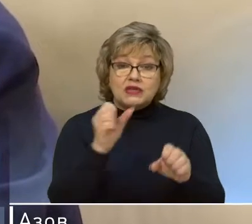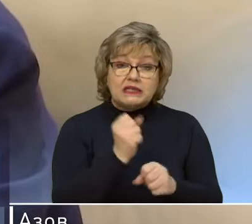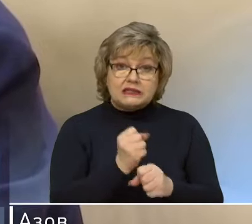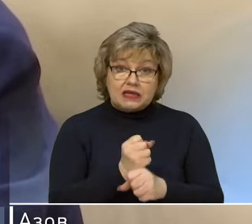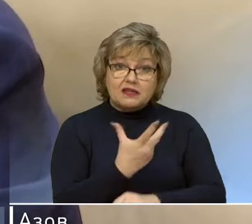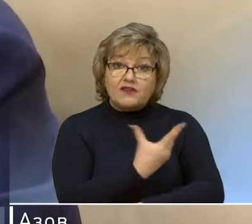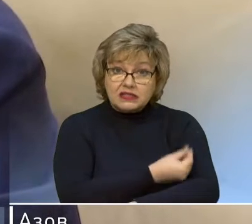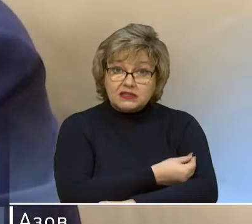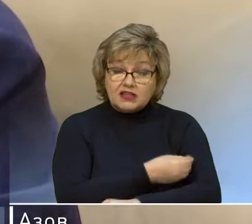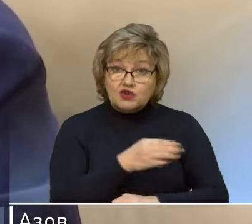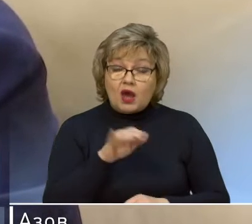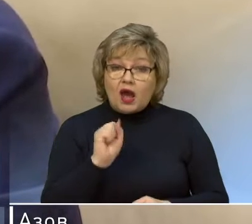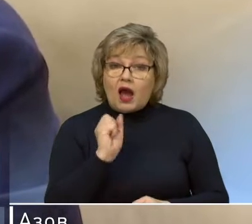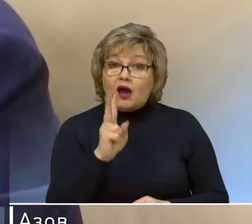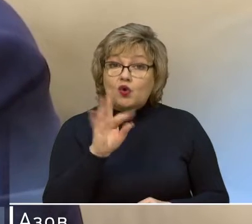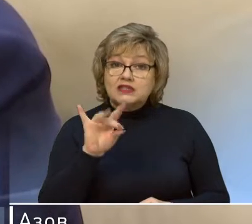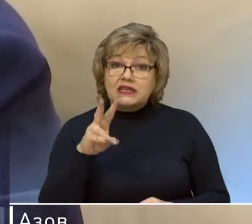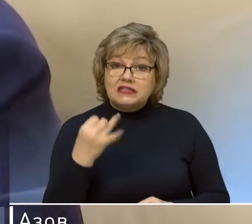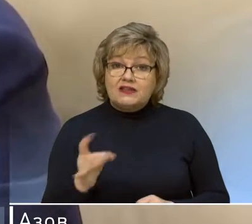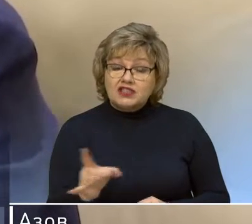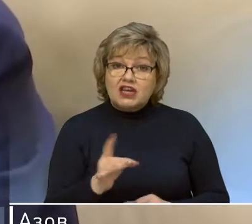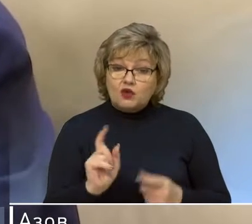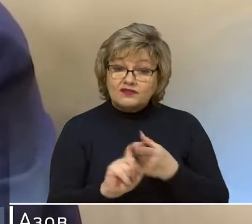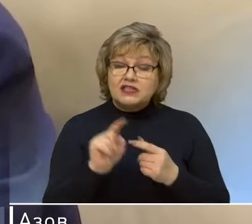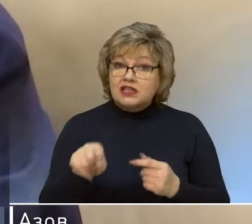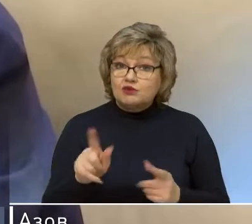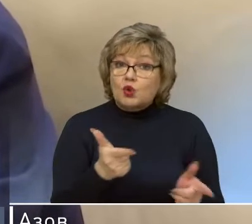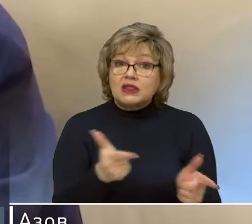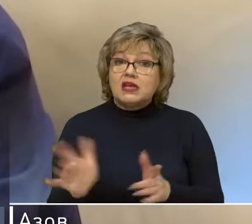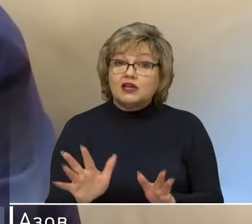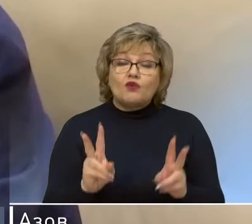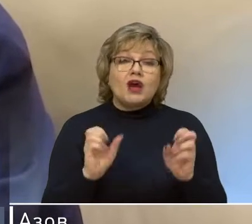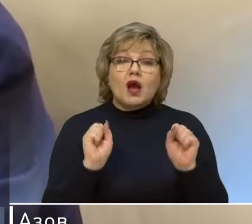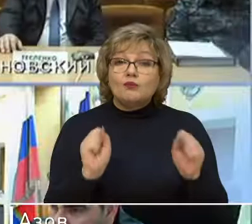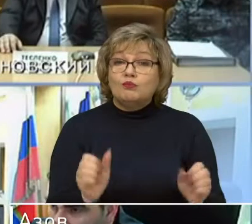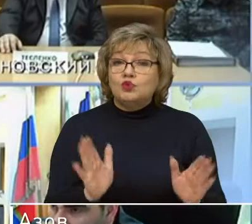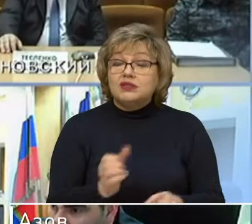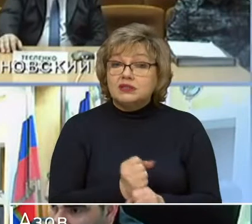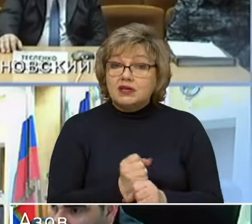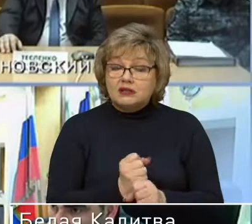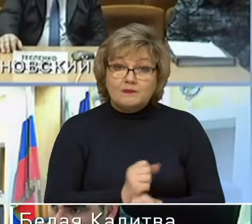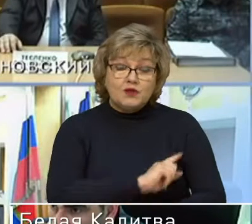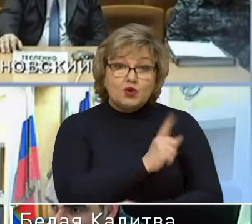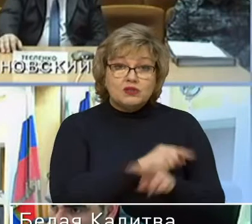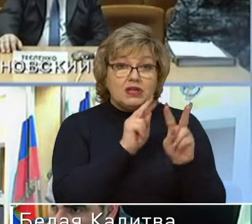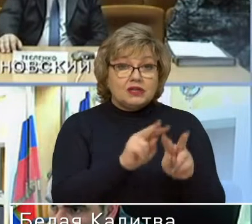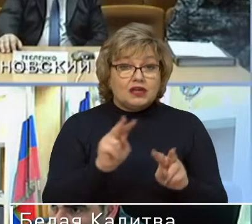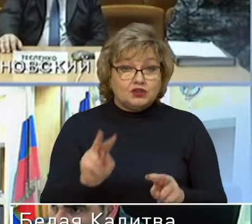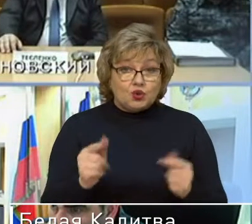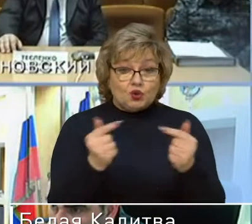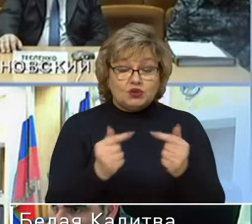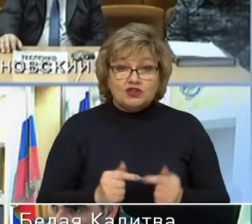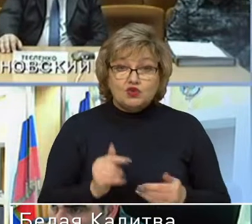вакцинацию, а Константиновский район в связи с тем, что он не готов, как вы будете поступать? Усилю контроль, уточню